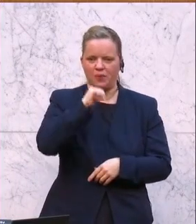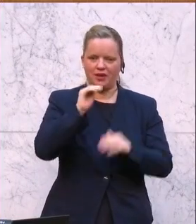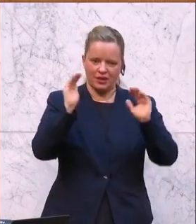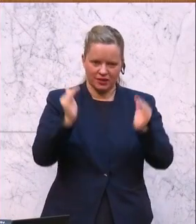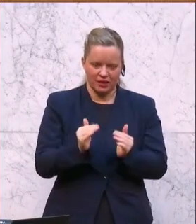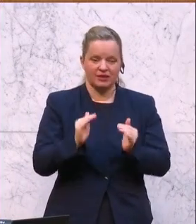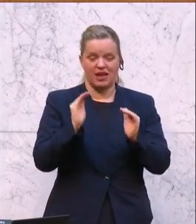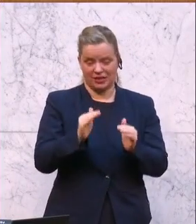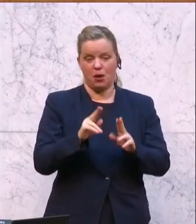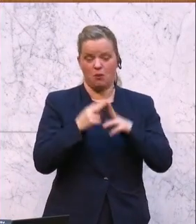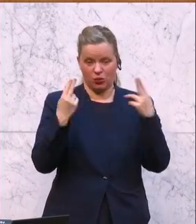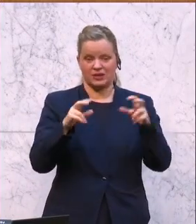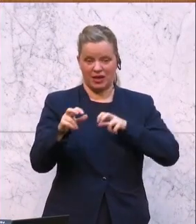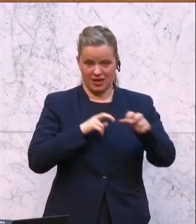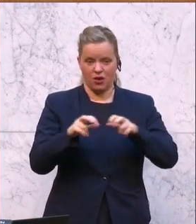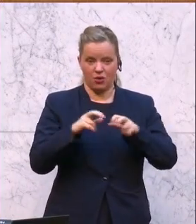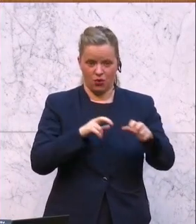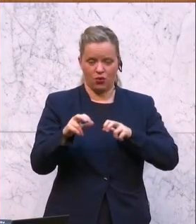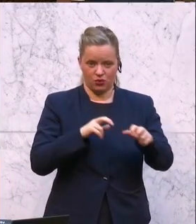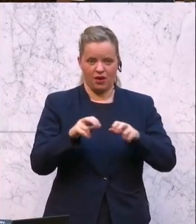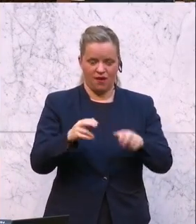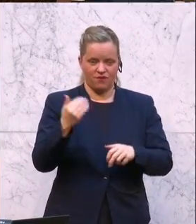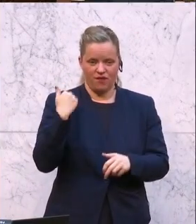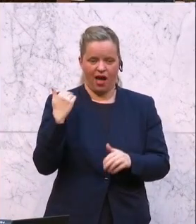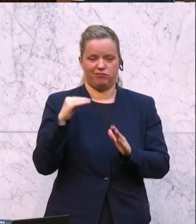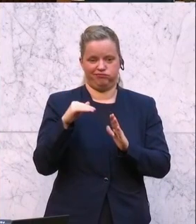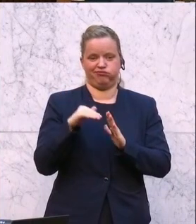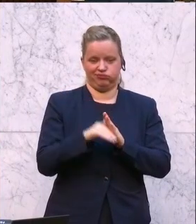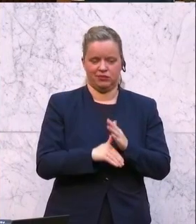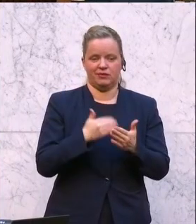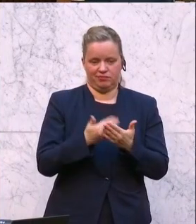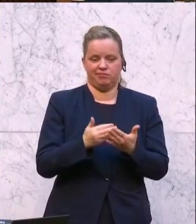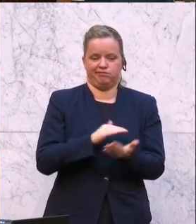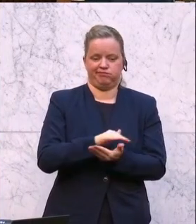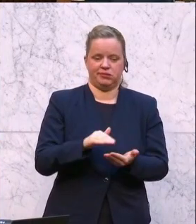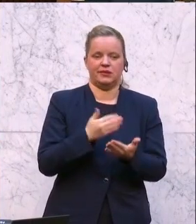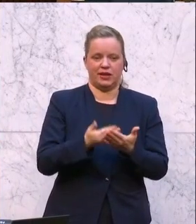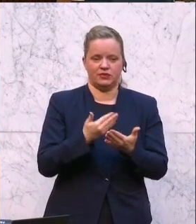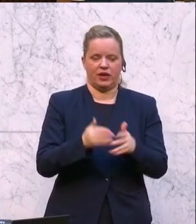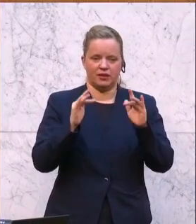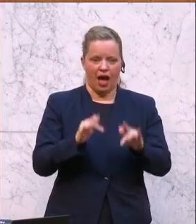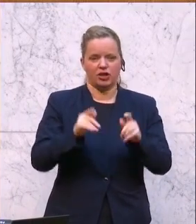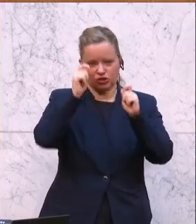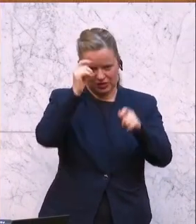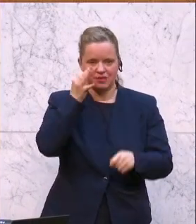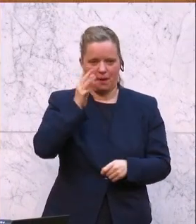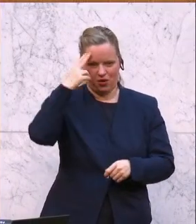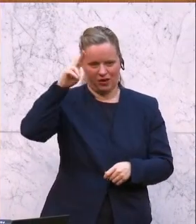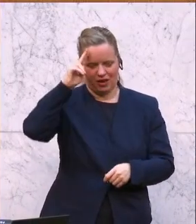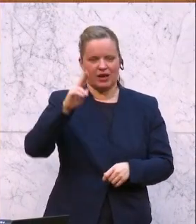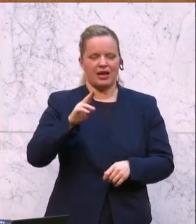Bundesregierung. Diese Bundesregierung hat das versumpert. Und deshalb, geschätzte Damen und Herren, ist die Intention Ihres